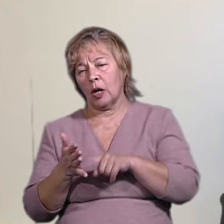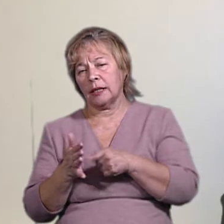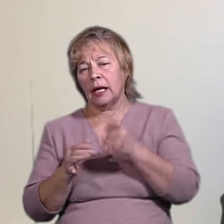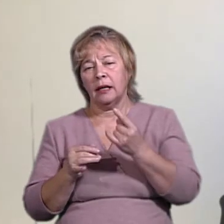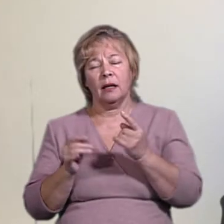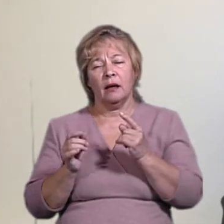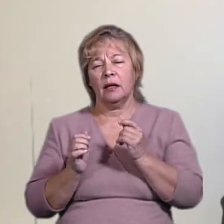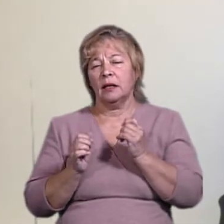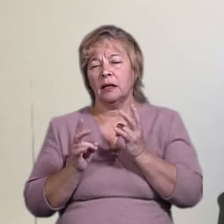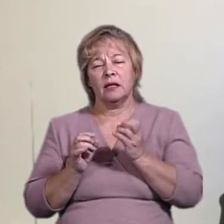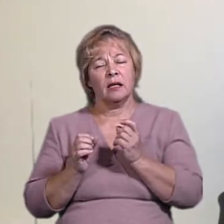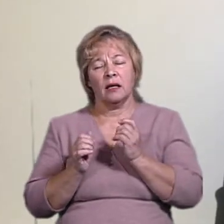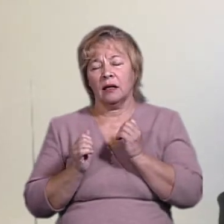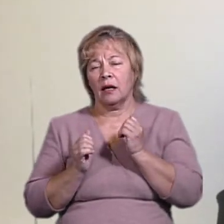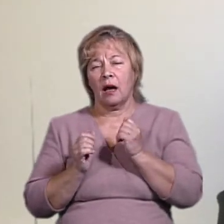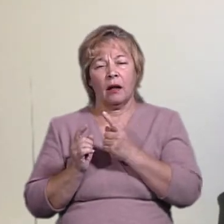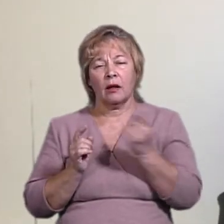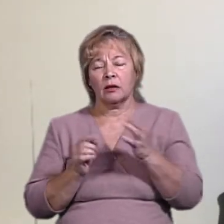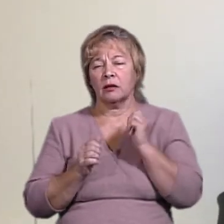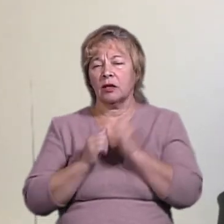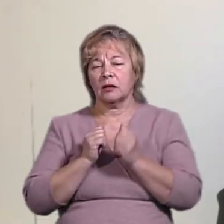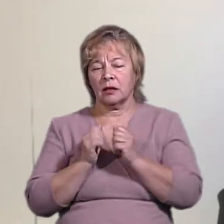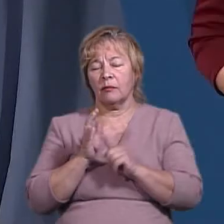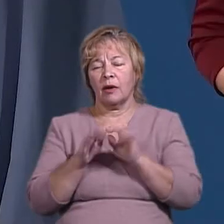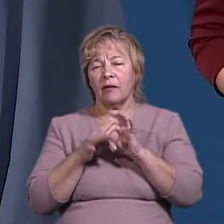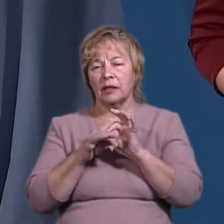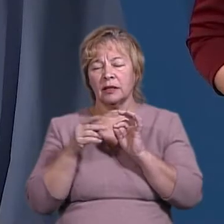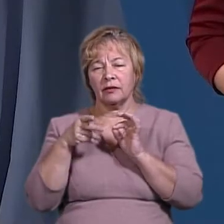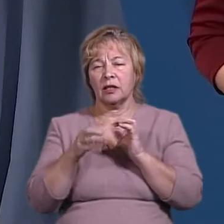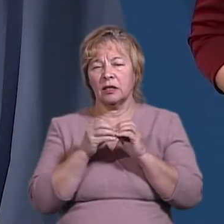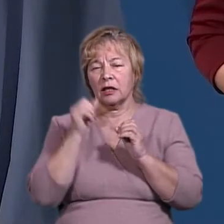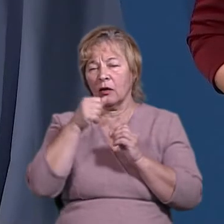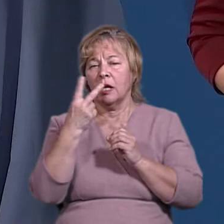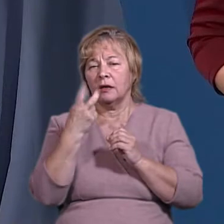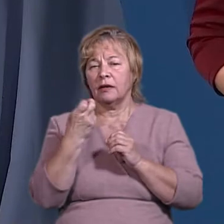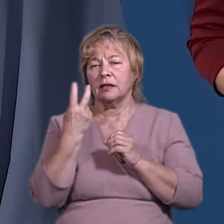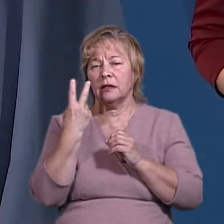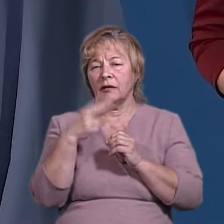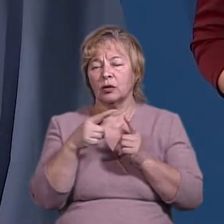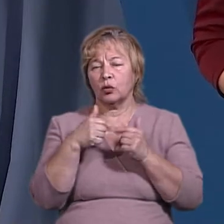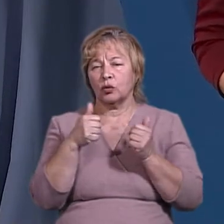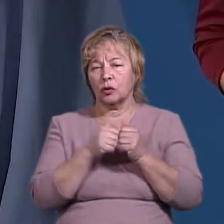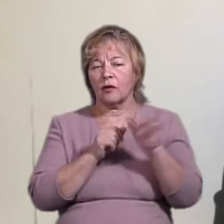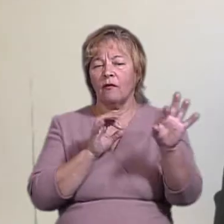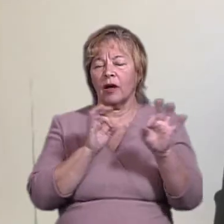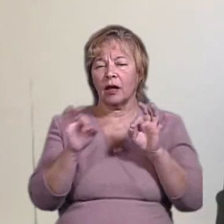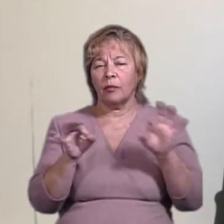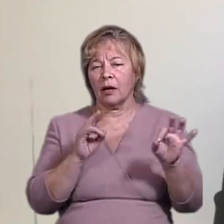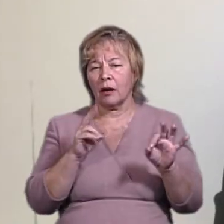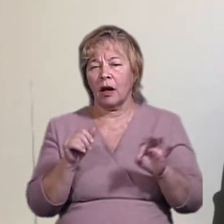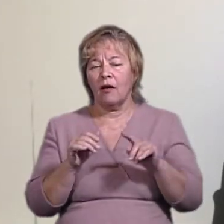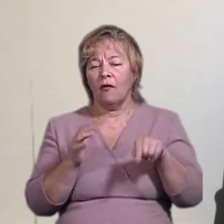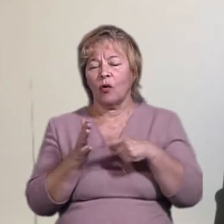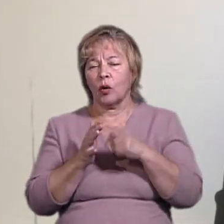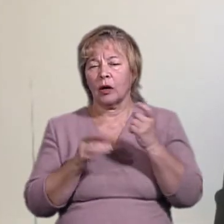неодноразово в Україні його проводили з 2010 року. Тому 220 дільниць – вибірка в межах міста